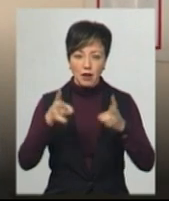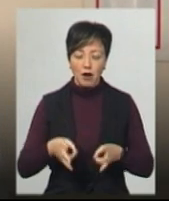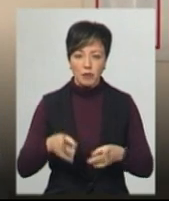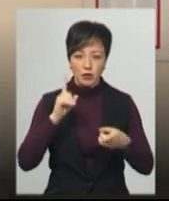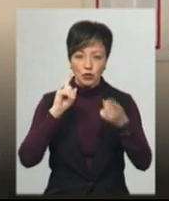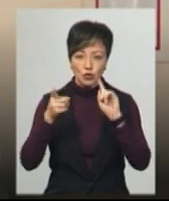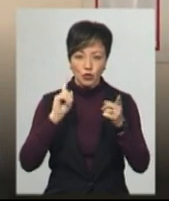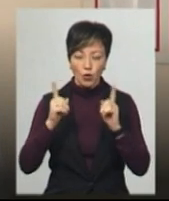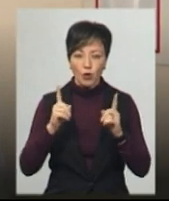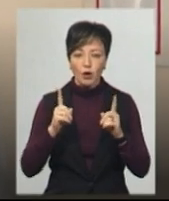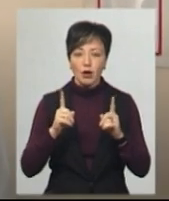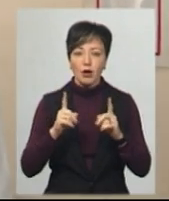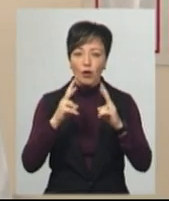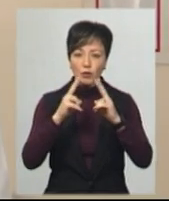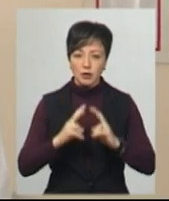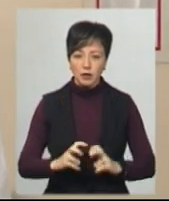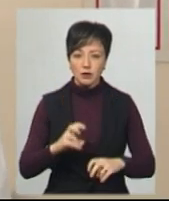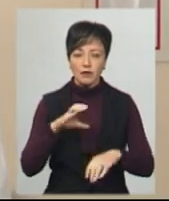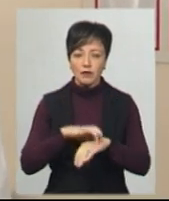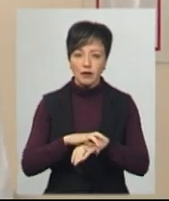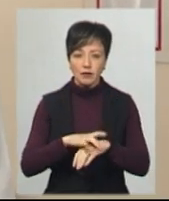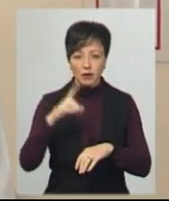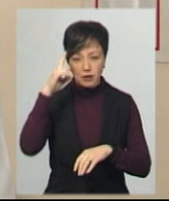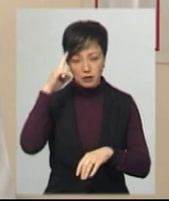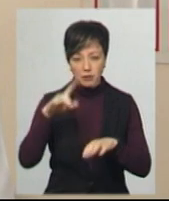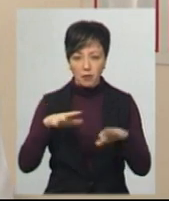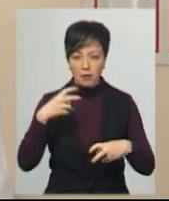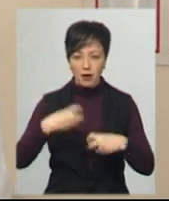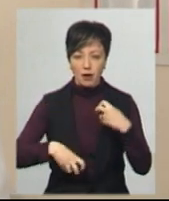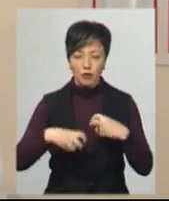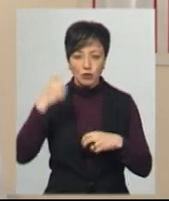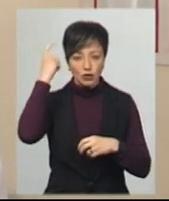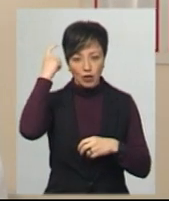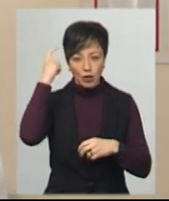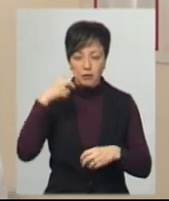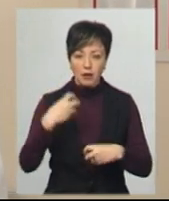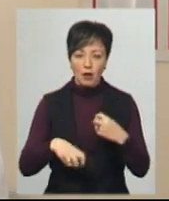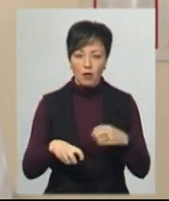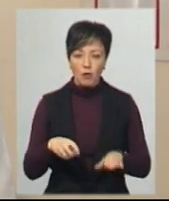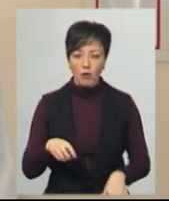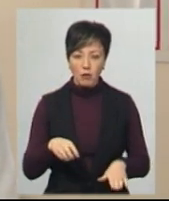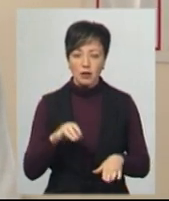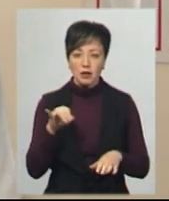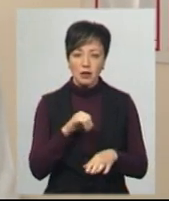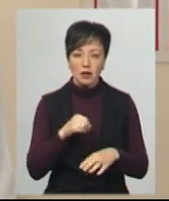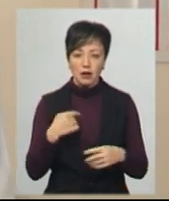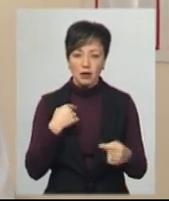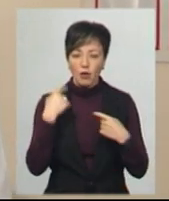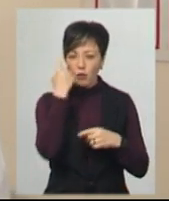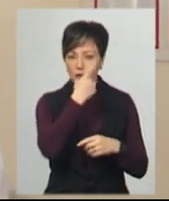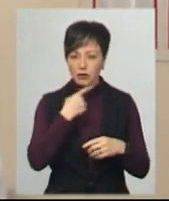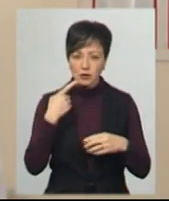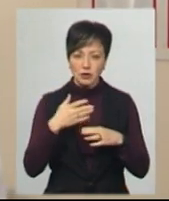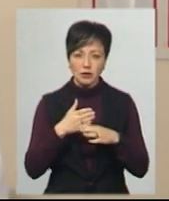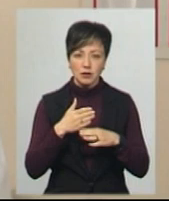шоку, надобстежені вивелений забій мозку, перелом черепа, перелом гомілки, ну і рвані рани, обличчя і